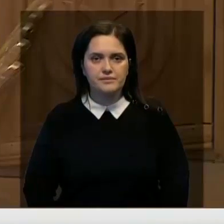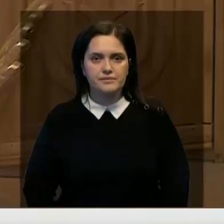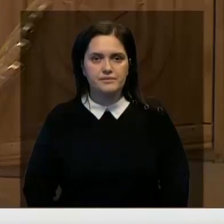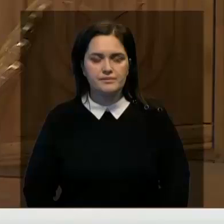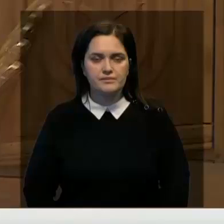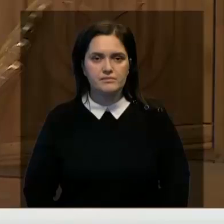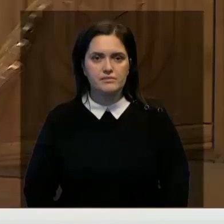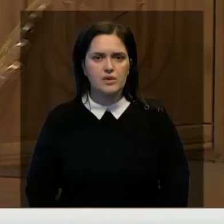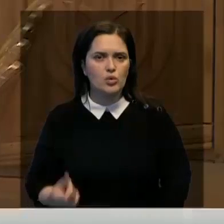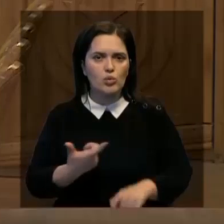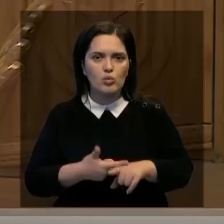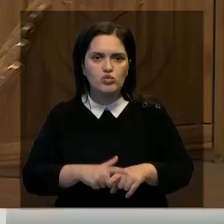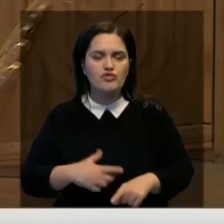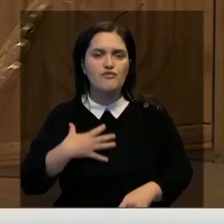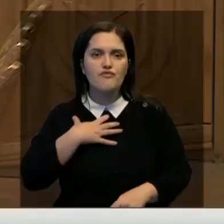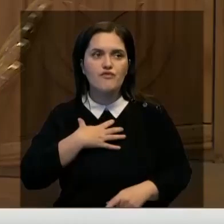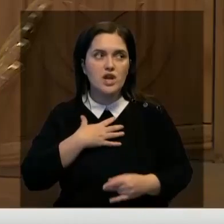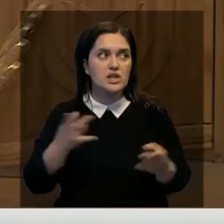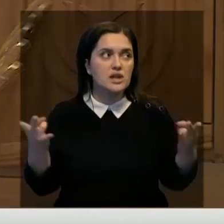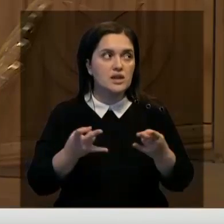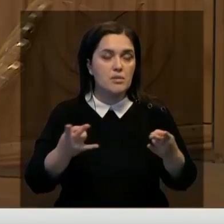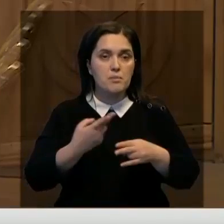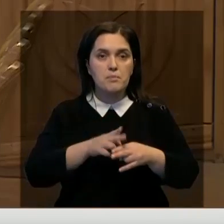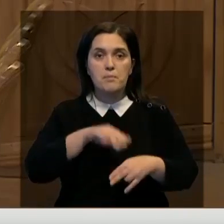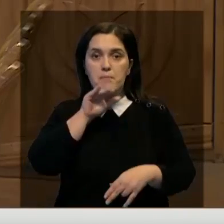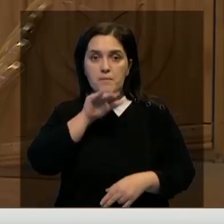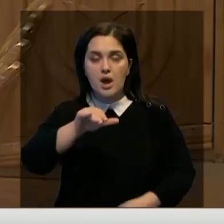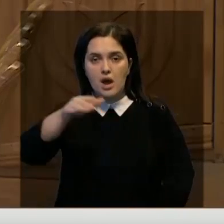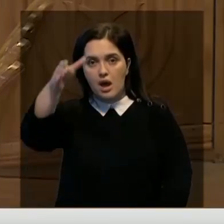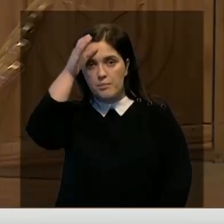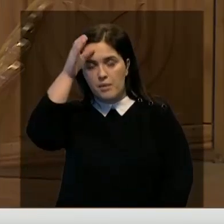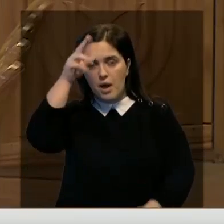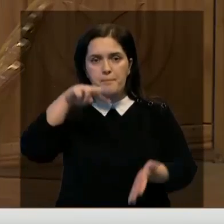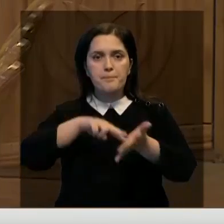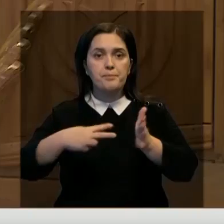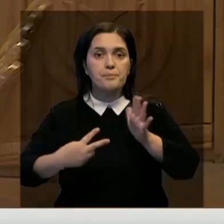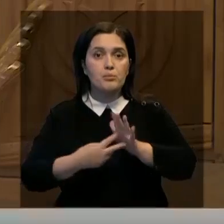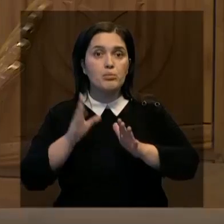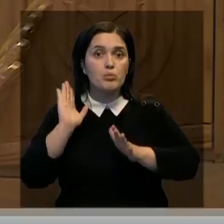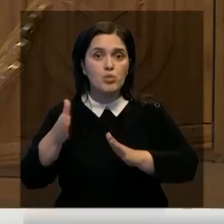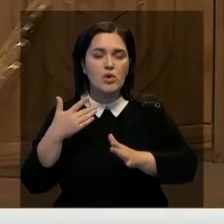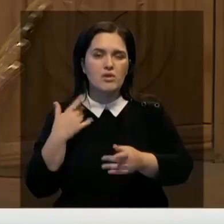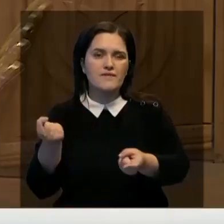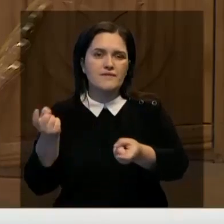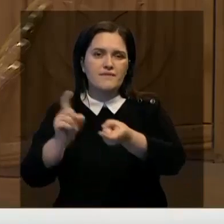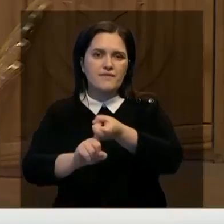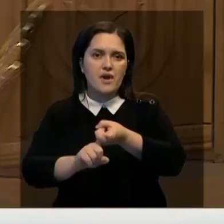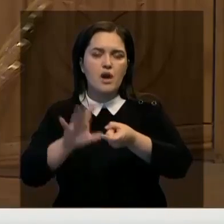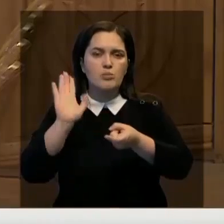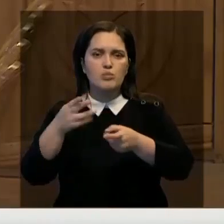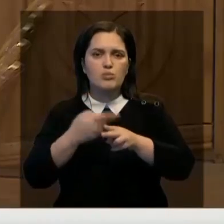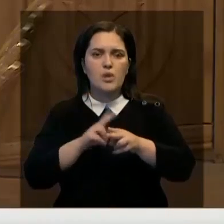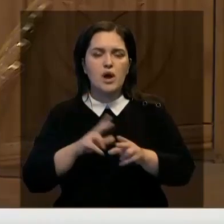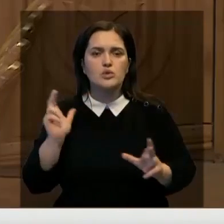Считаю очень важным и необходимым профессиональное образование. Поэтому планируем выстроить сотрудничество с творческими учебными